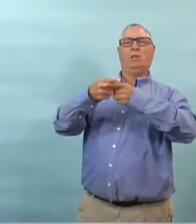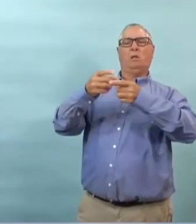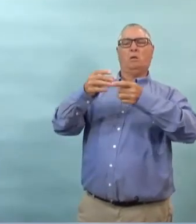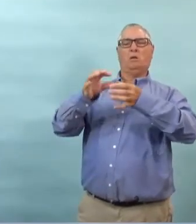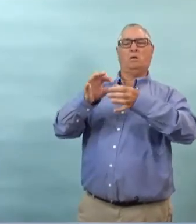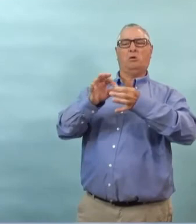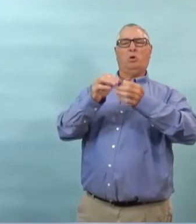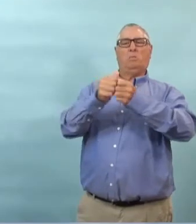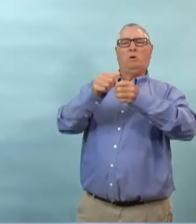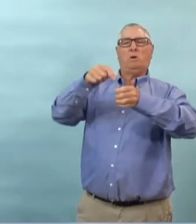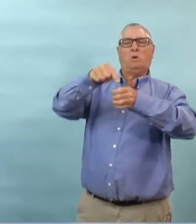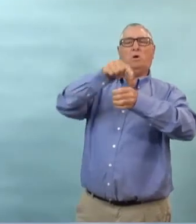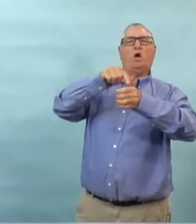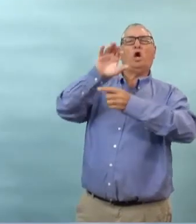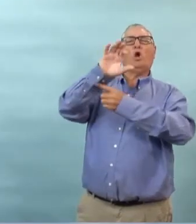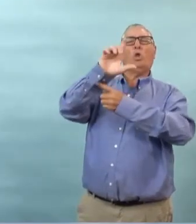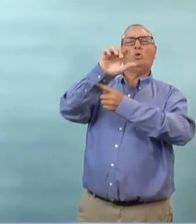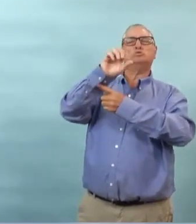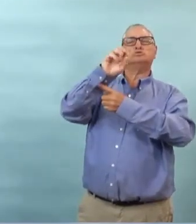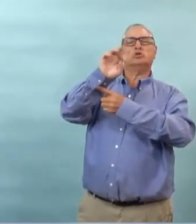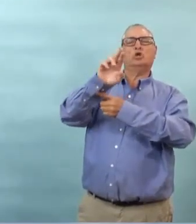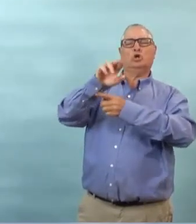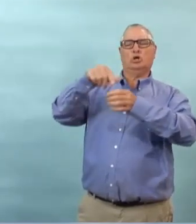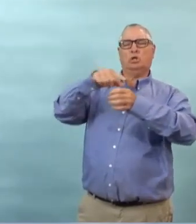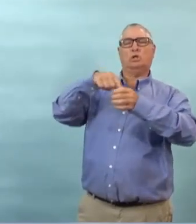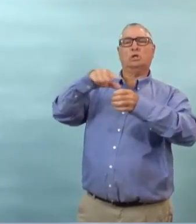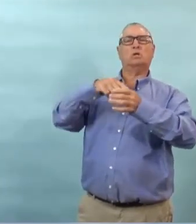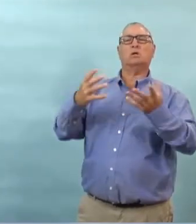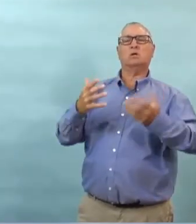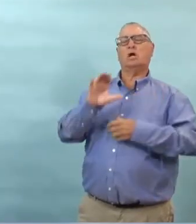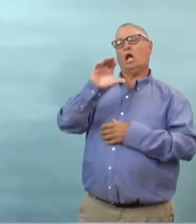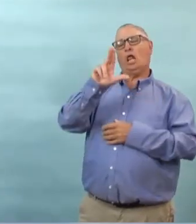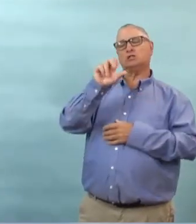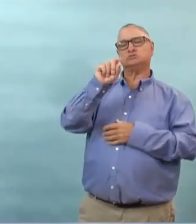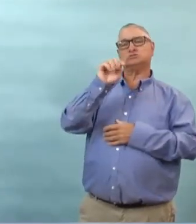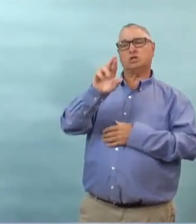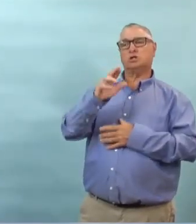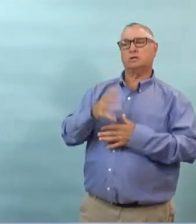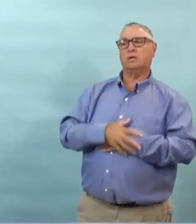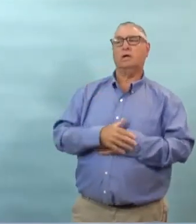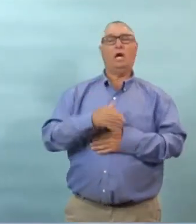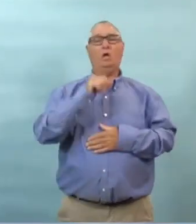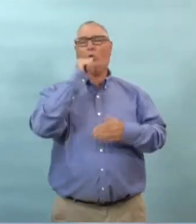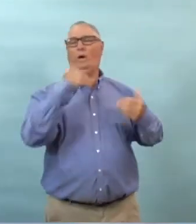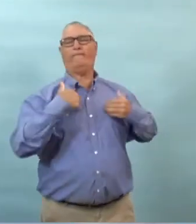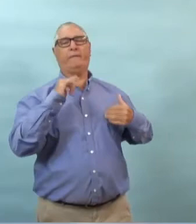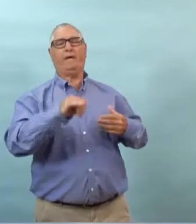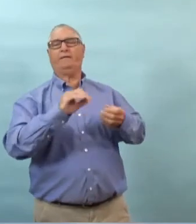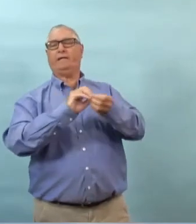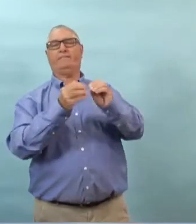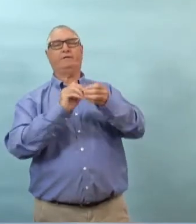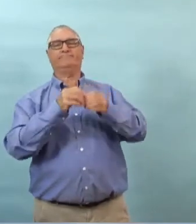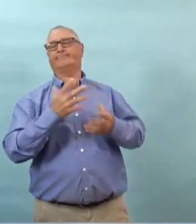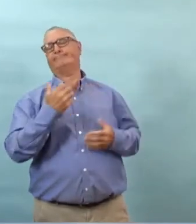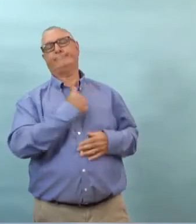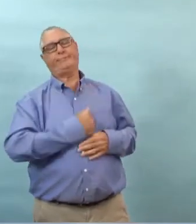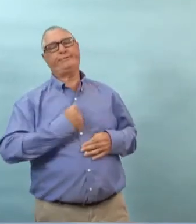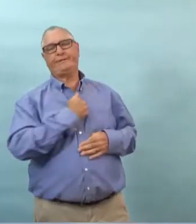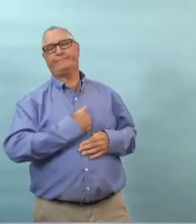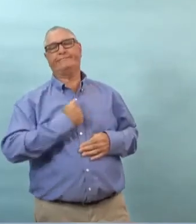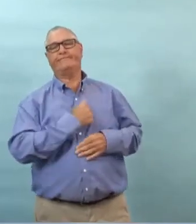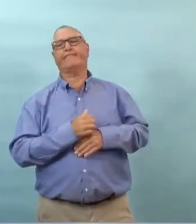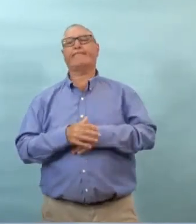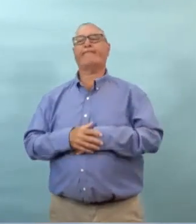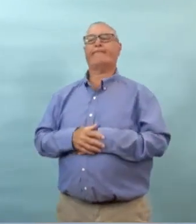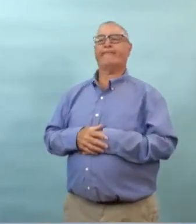ces foyers d'éclosion est ce que ces patients là sont liés à des foyers d'éclosion il faudrait que j'aille voir